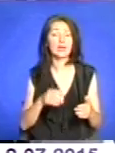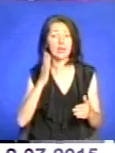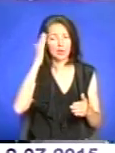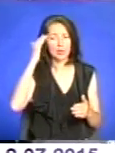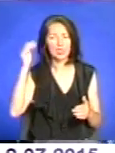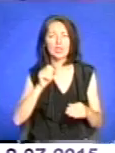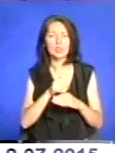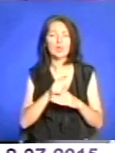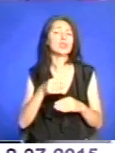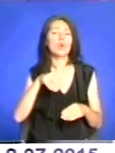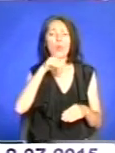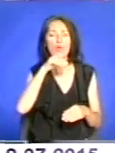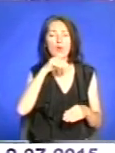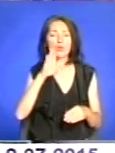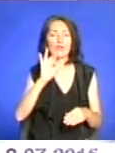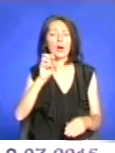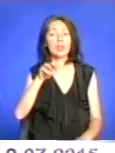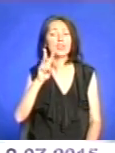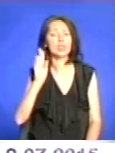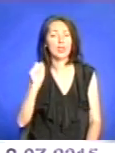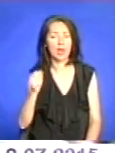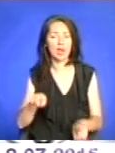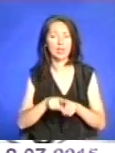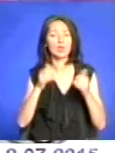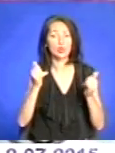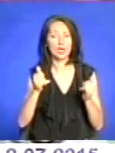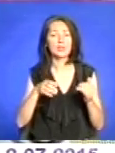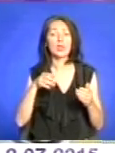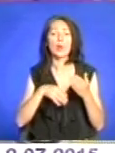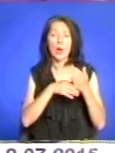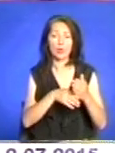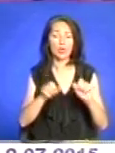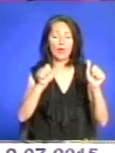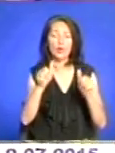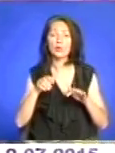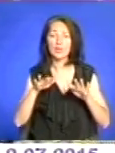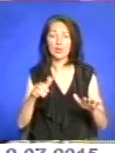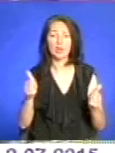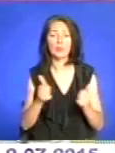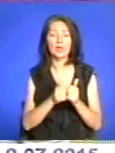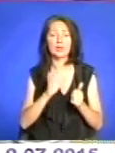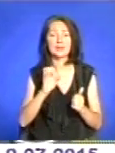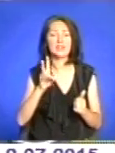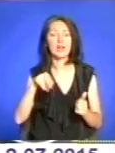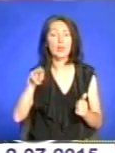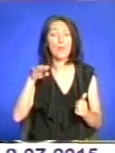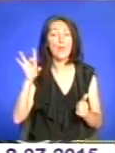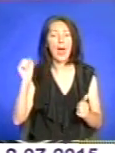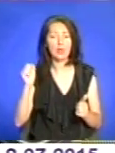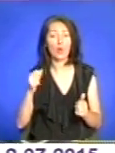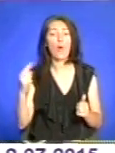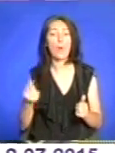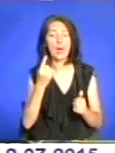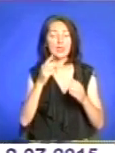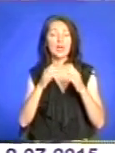професора Григорія Вашенка та сучасні методики і форми діяльності. Біля Сан-Педро Мурсія вперше створили таборову